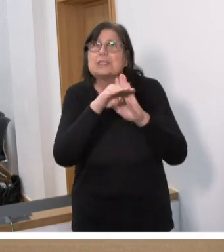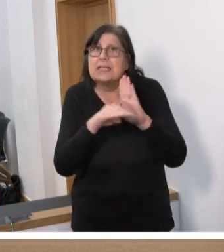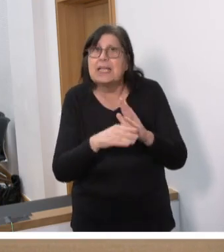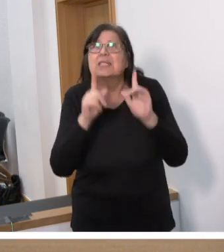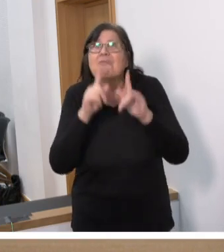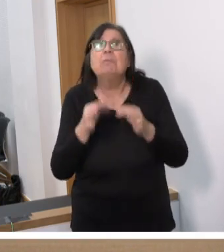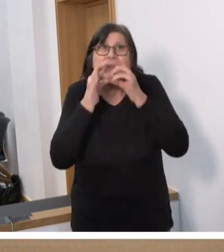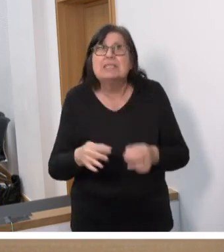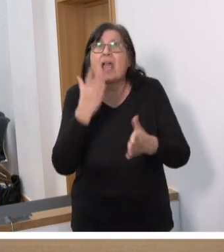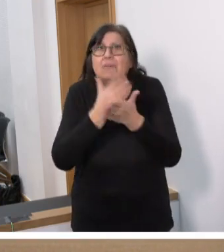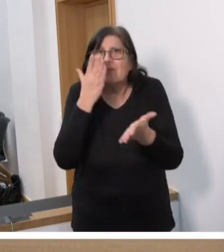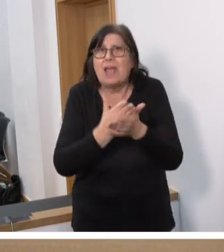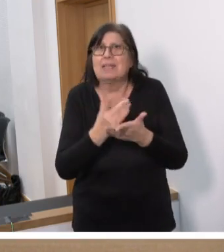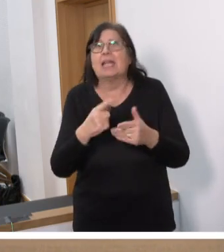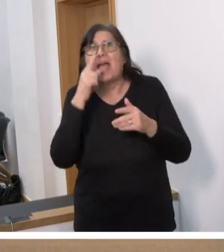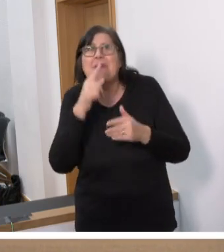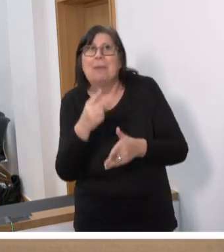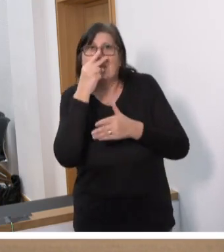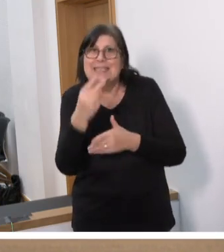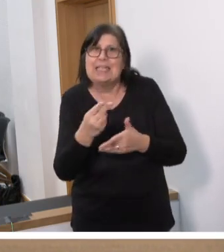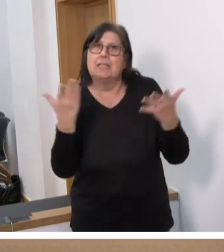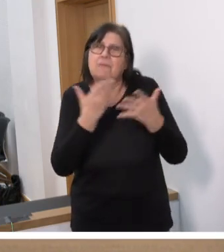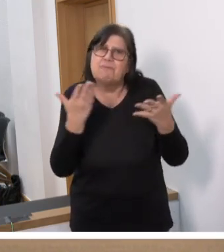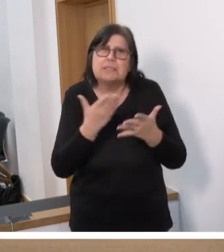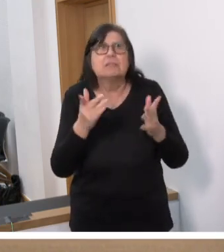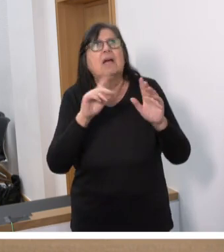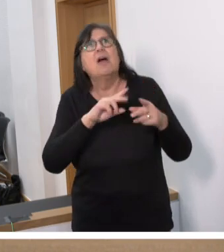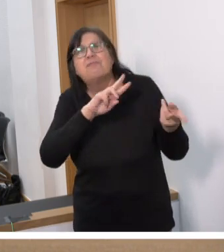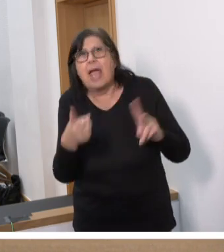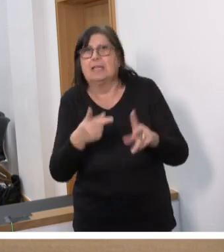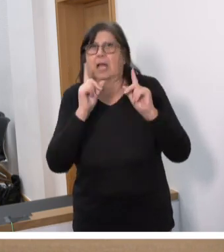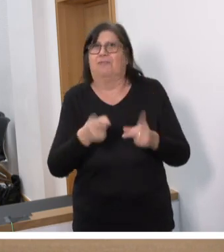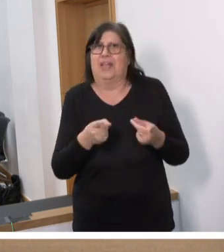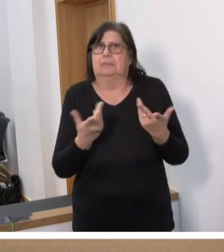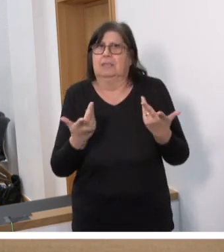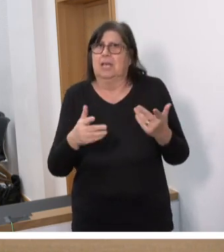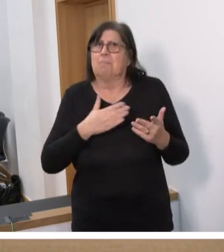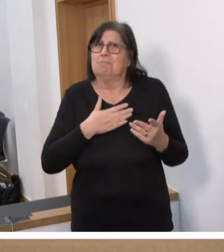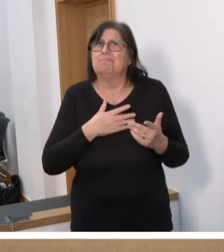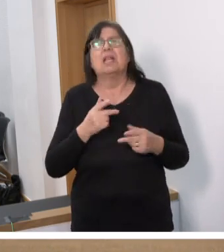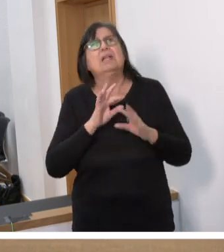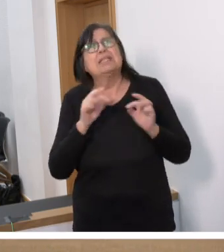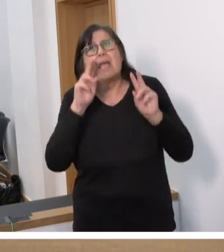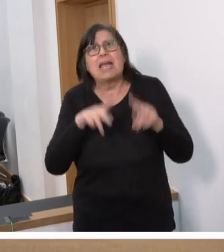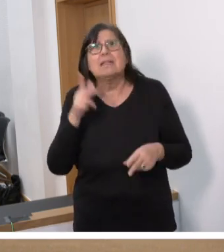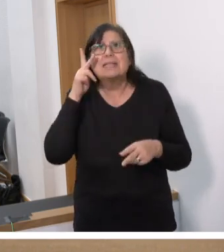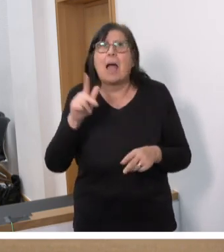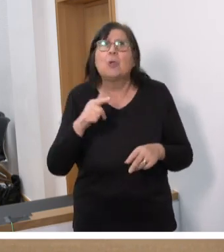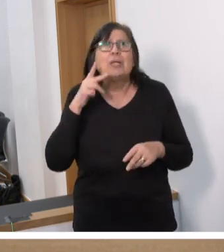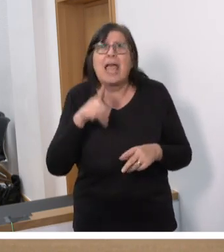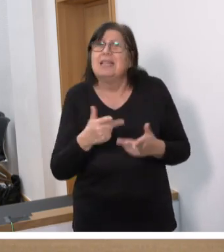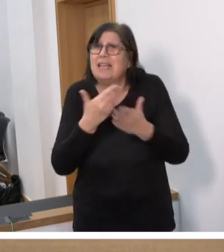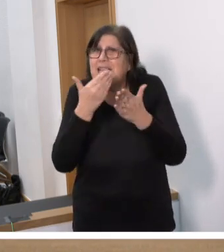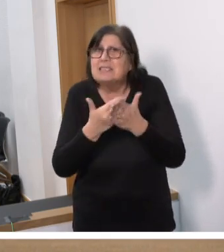konkret ist, wenn es messbar ist, wenn es ambitioniert ist, meine sehr verehrten Damen und Herren. Und genau das bringen Sie nicht. Deshalb sind Sie